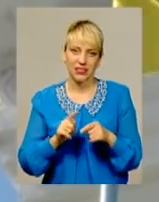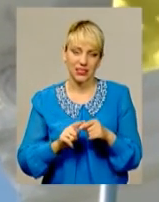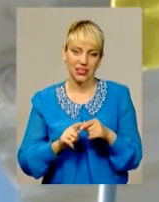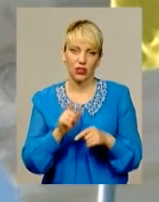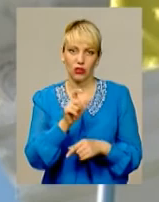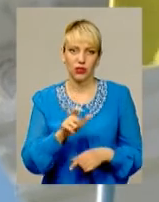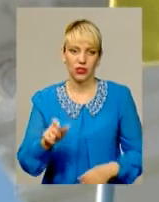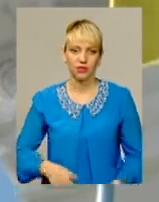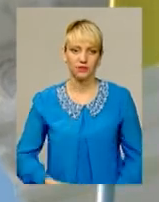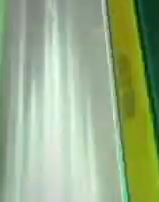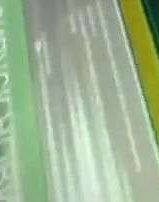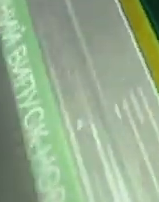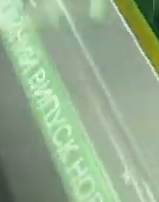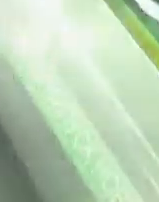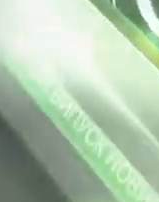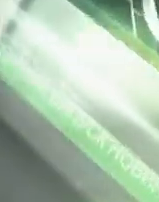інформаційного випуску.